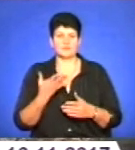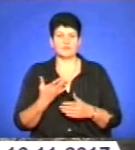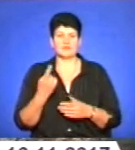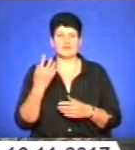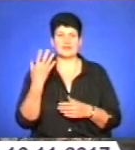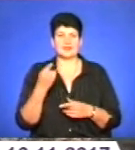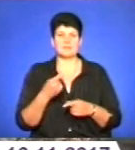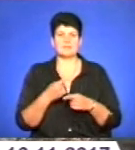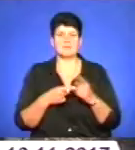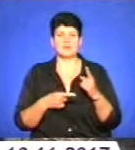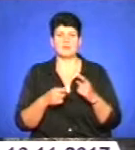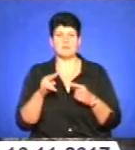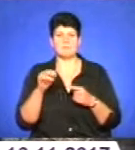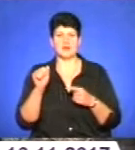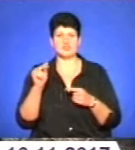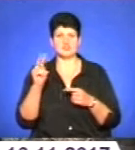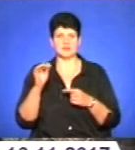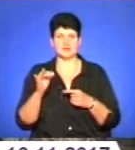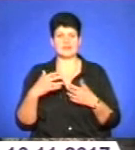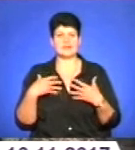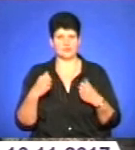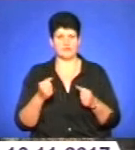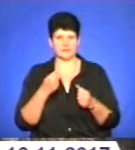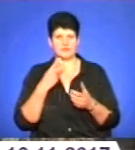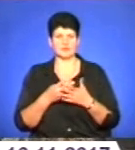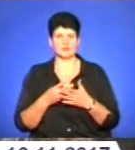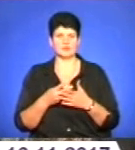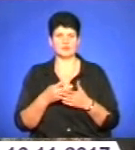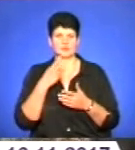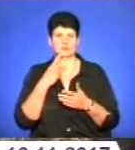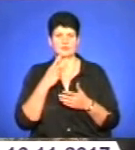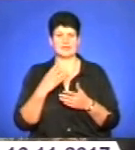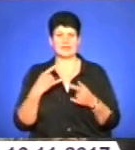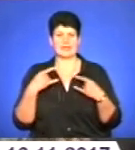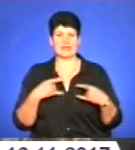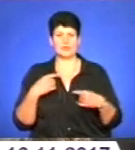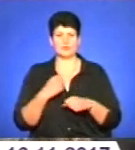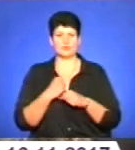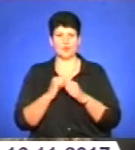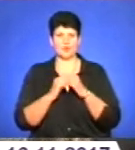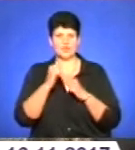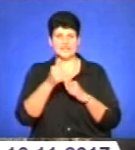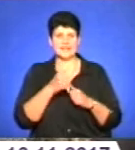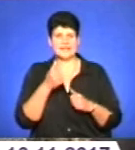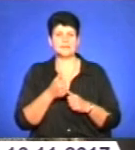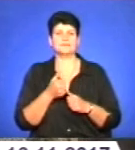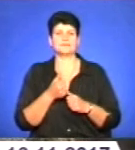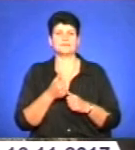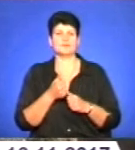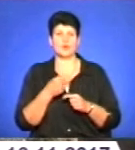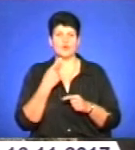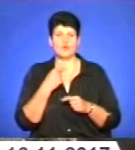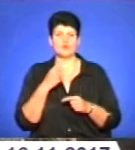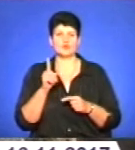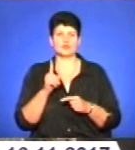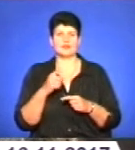Пів. Мало. На здоров'я позначається паління? Рентген роблю кожен рік. Говорять, що